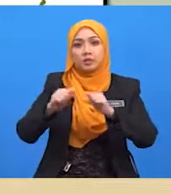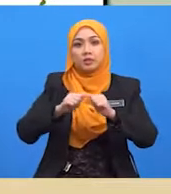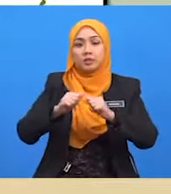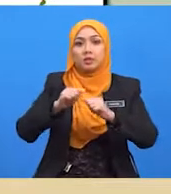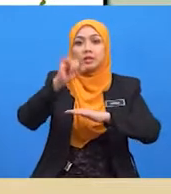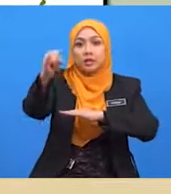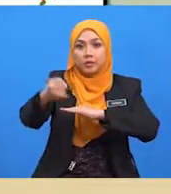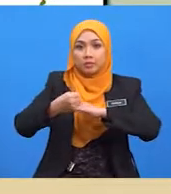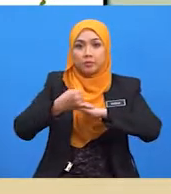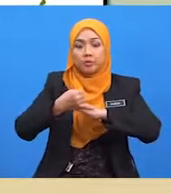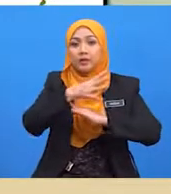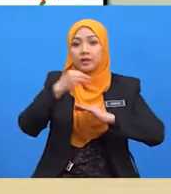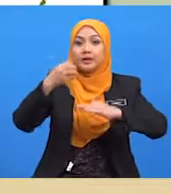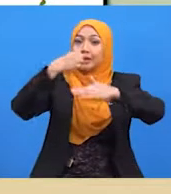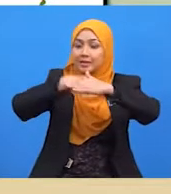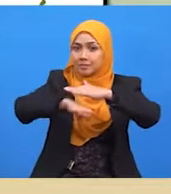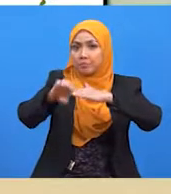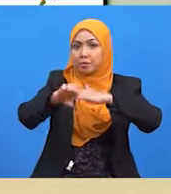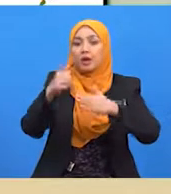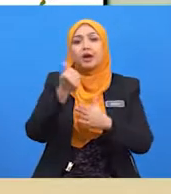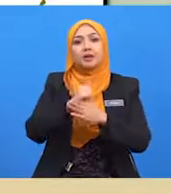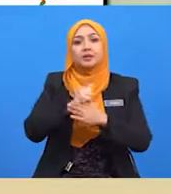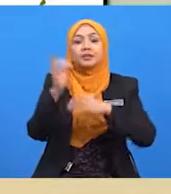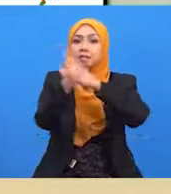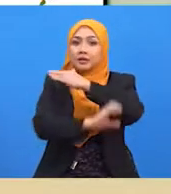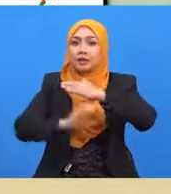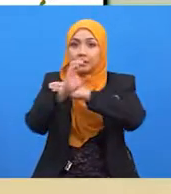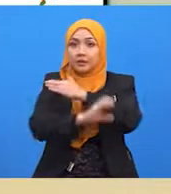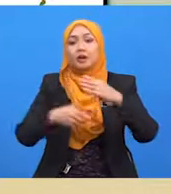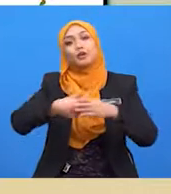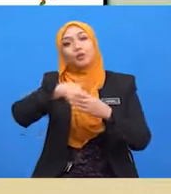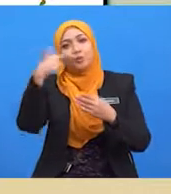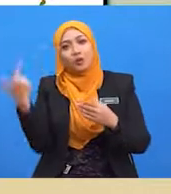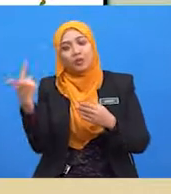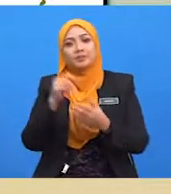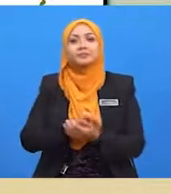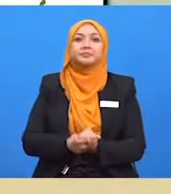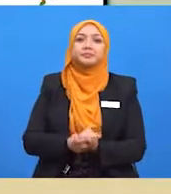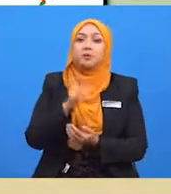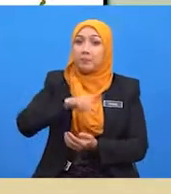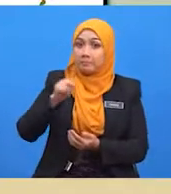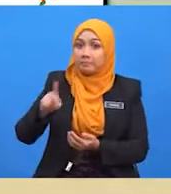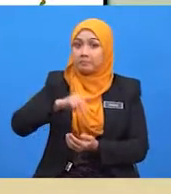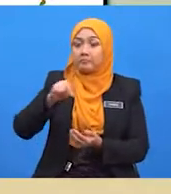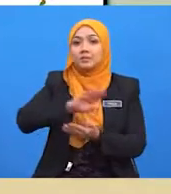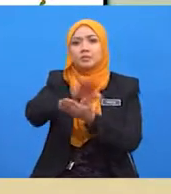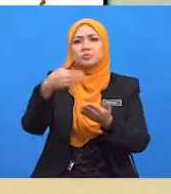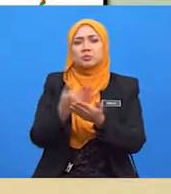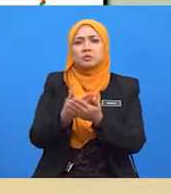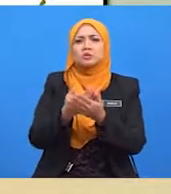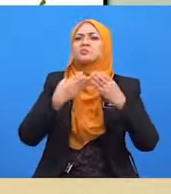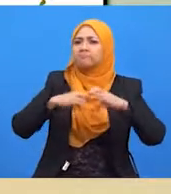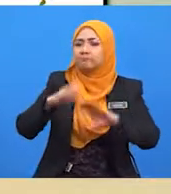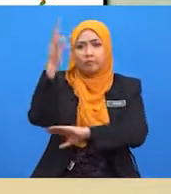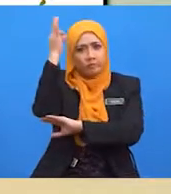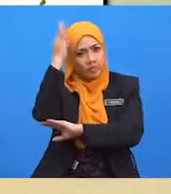dan ekspor antara negara-negara dunia. Pelajar-pelajar sekalian, cuba fikirkan